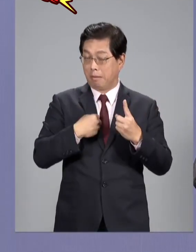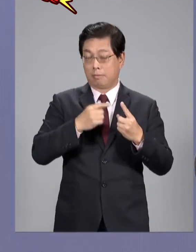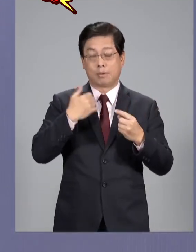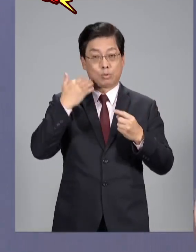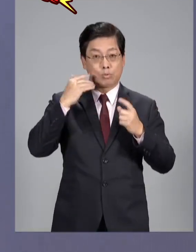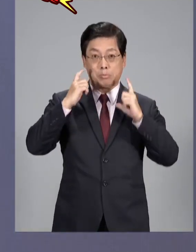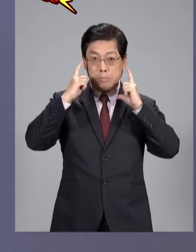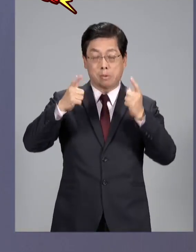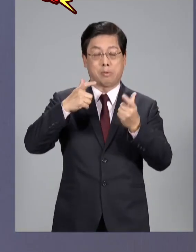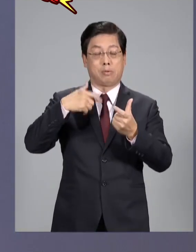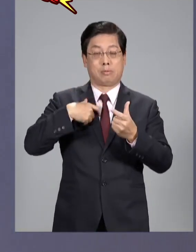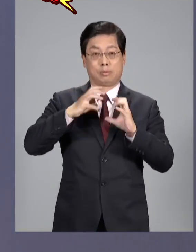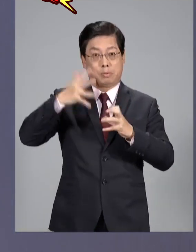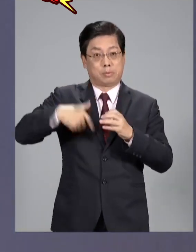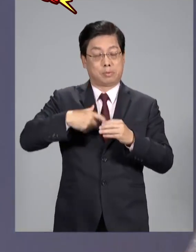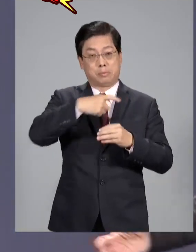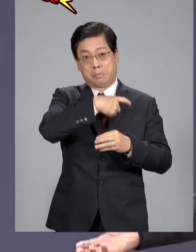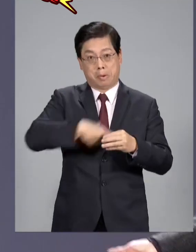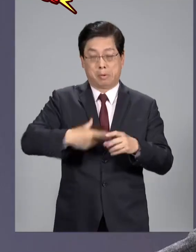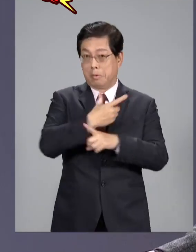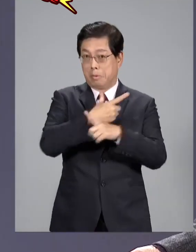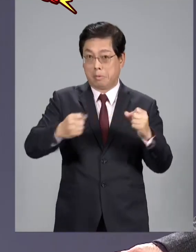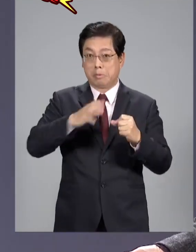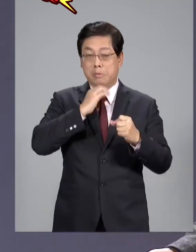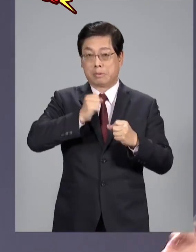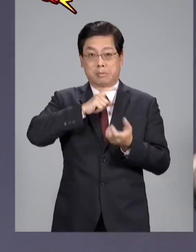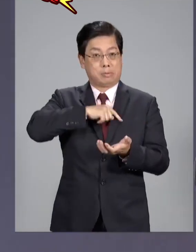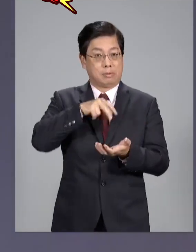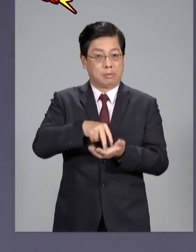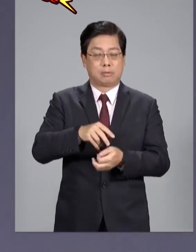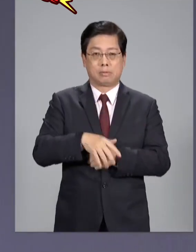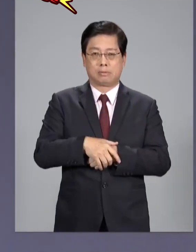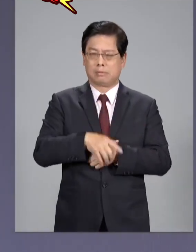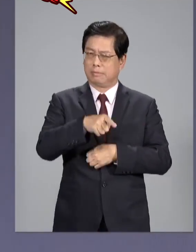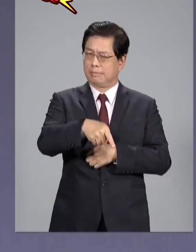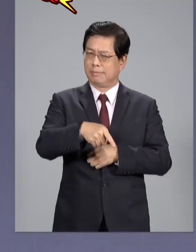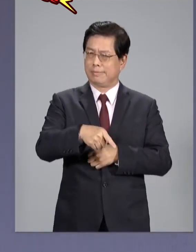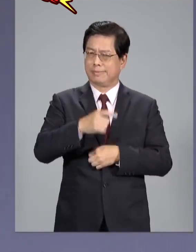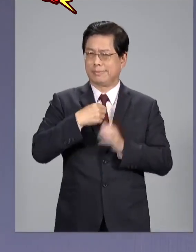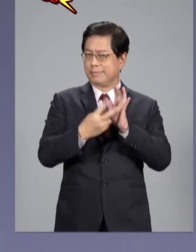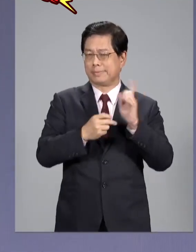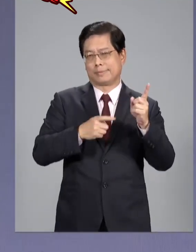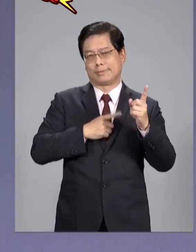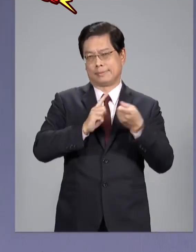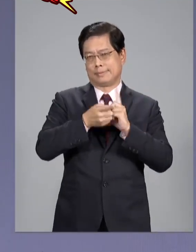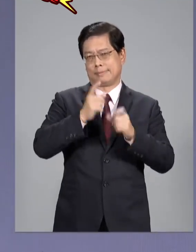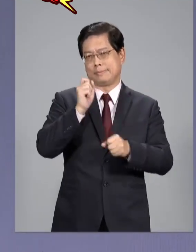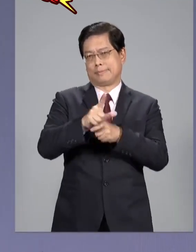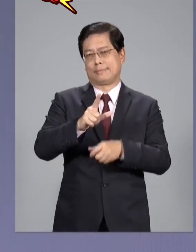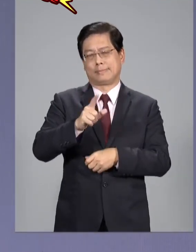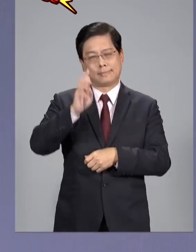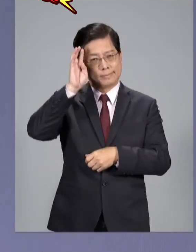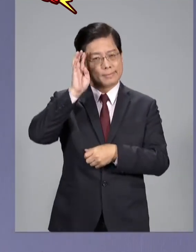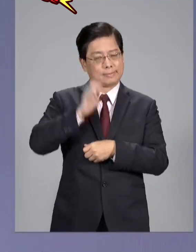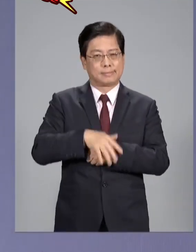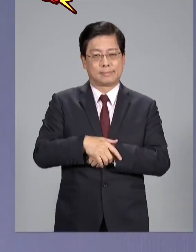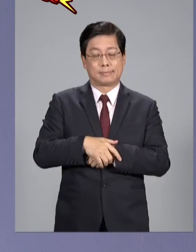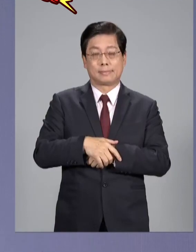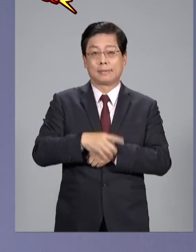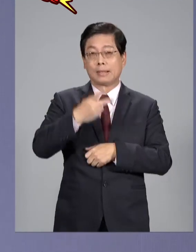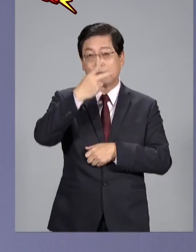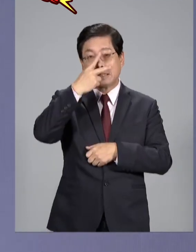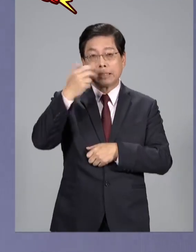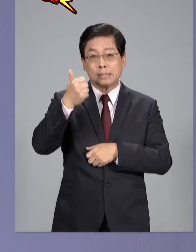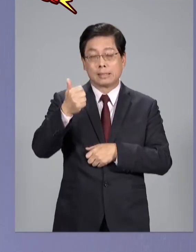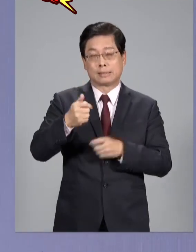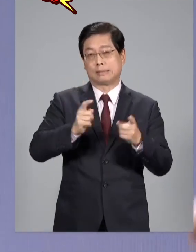選總統的都是台獨大家都變成台獨了這種說法完全是賴皮賴總統